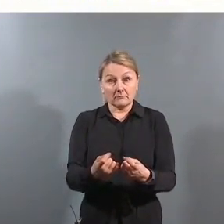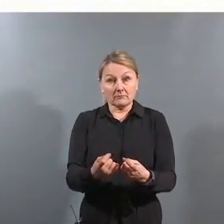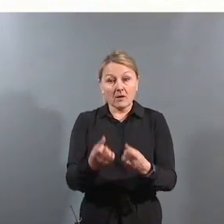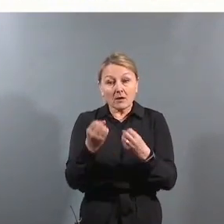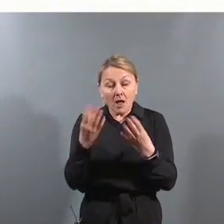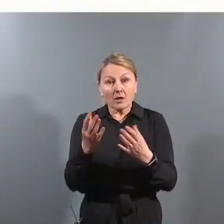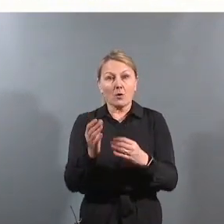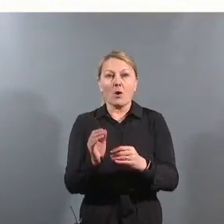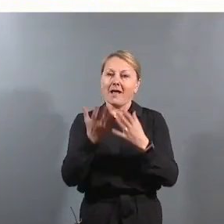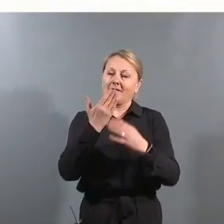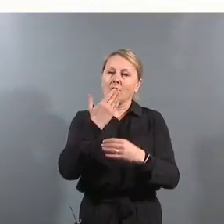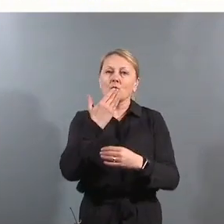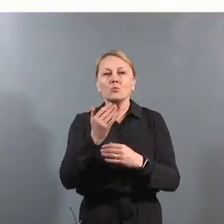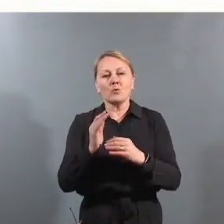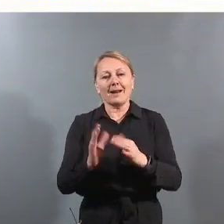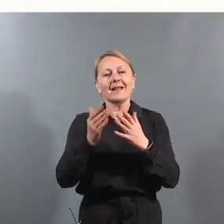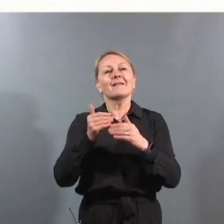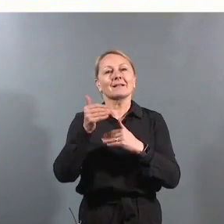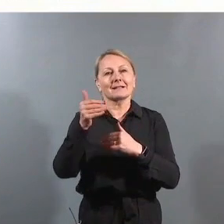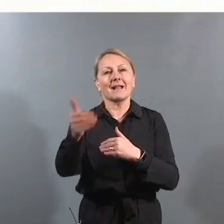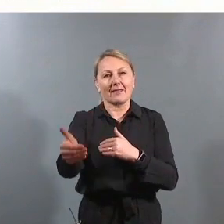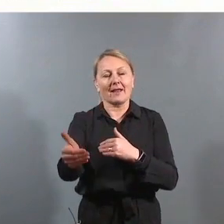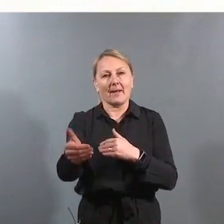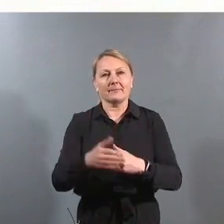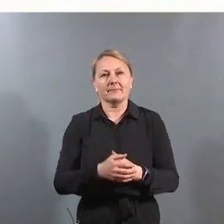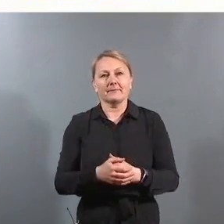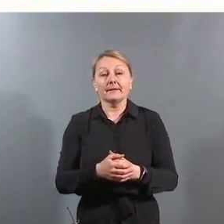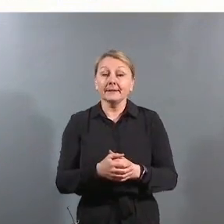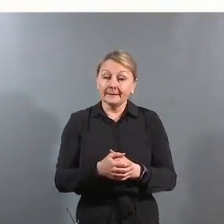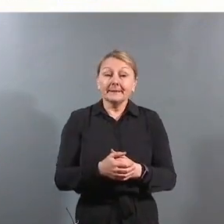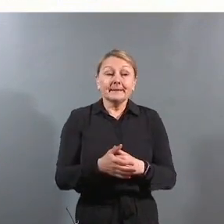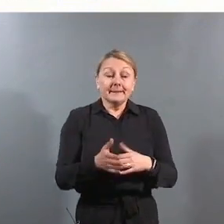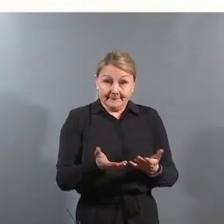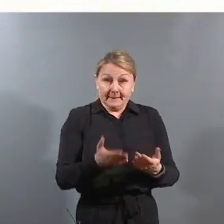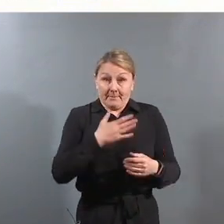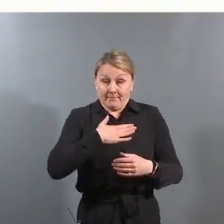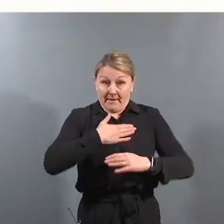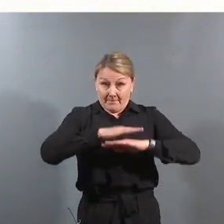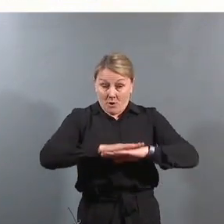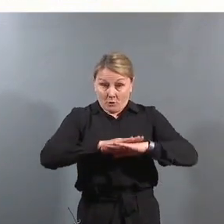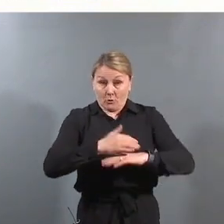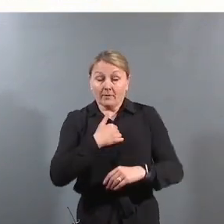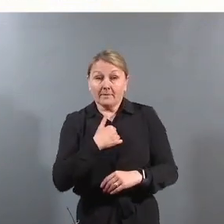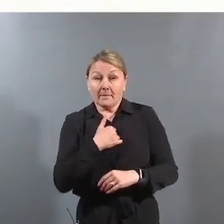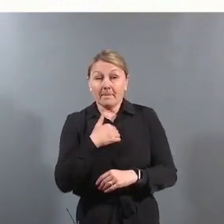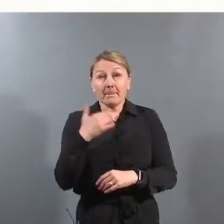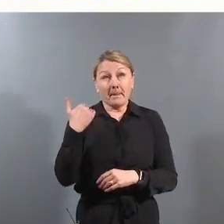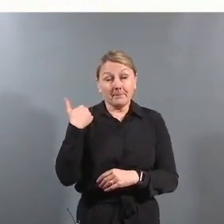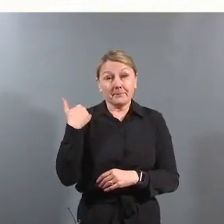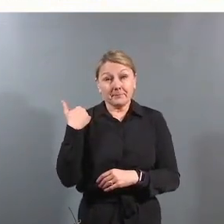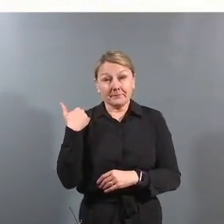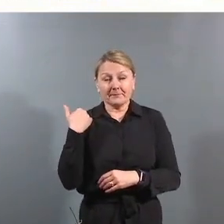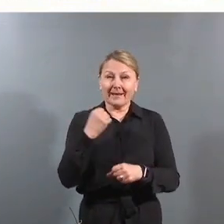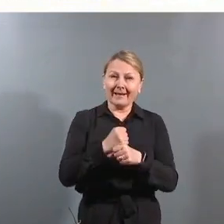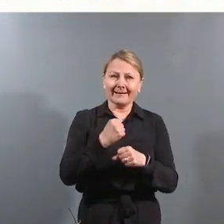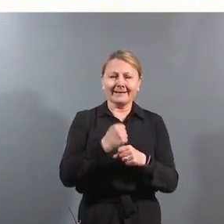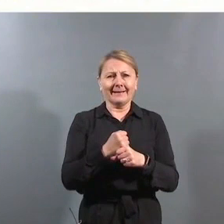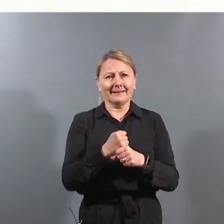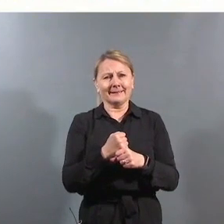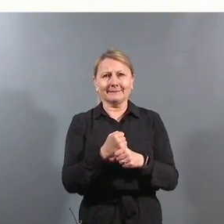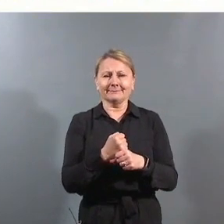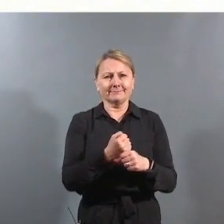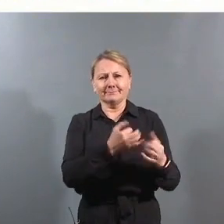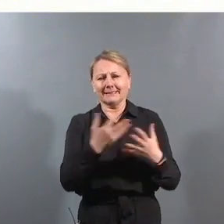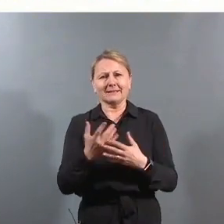leve det gode livet senere. Litt om min bakgrunn. Jeg har jo da vært egentlig det meste parten av mitt